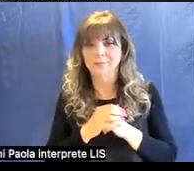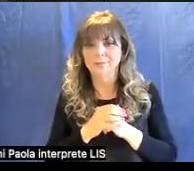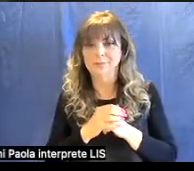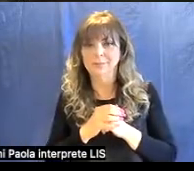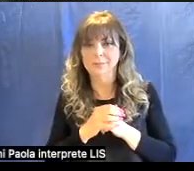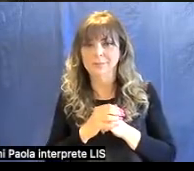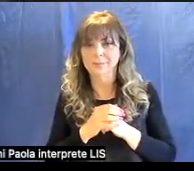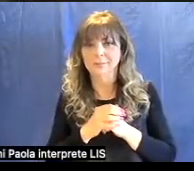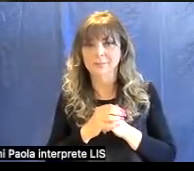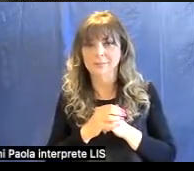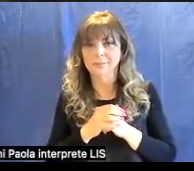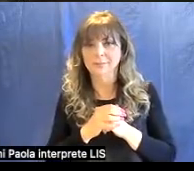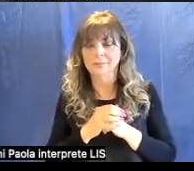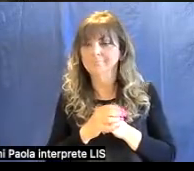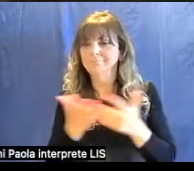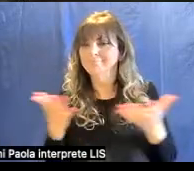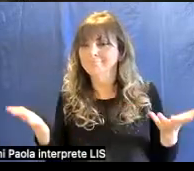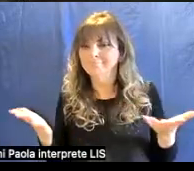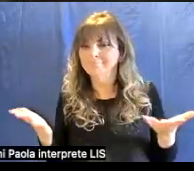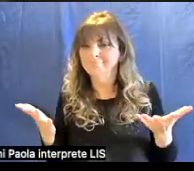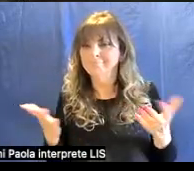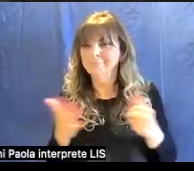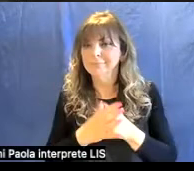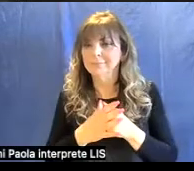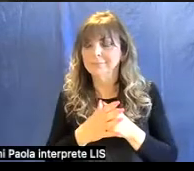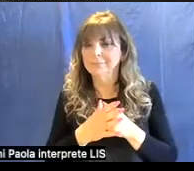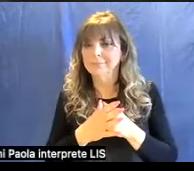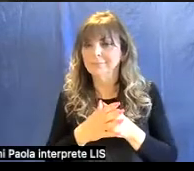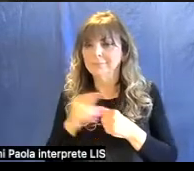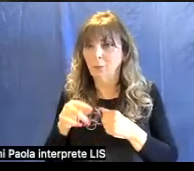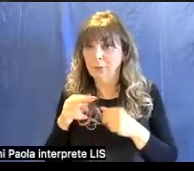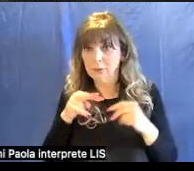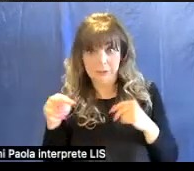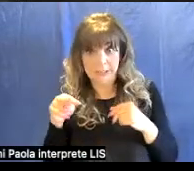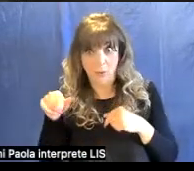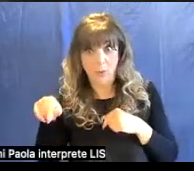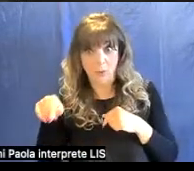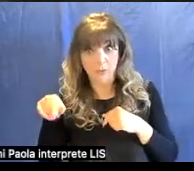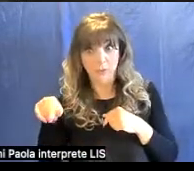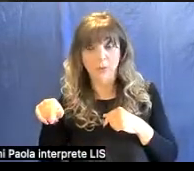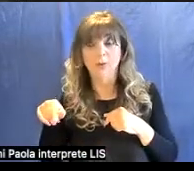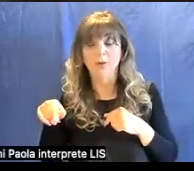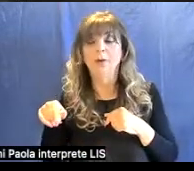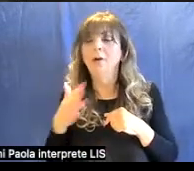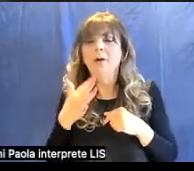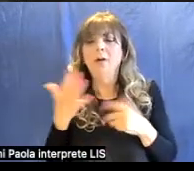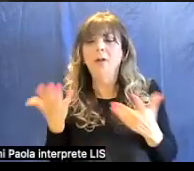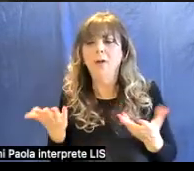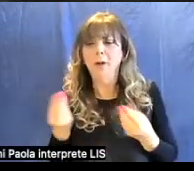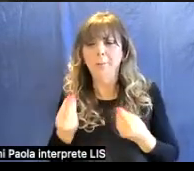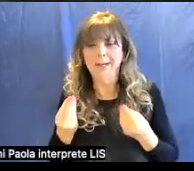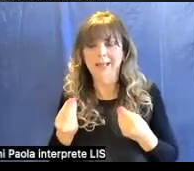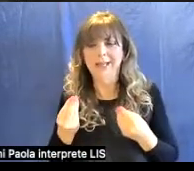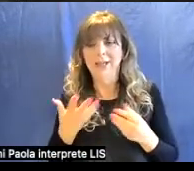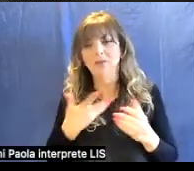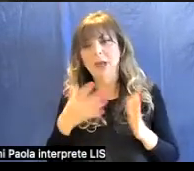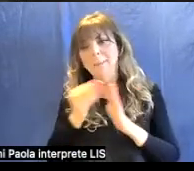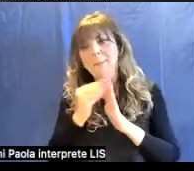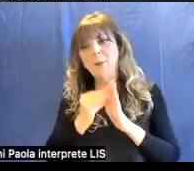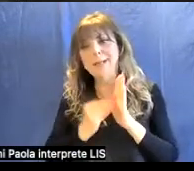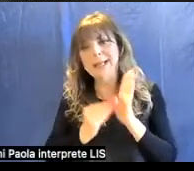Da che cosa è dato quindi in questo secondo caso il colore? Da alcune proprietà